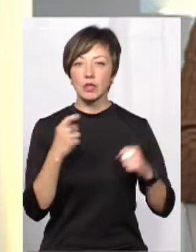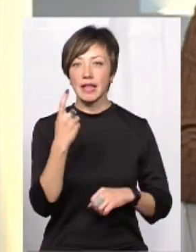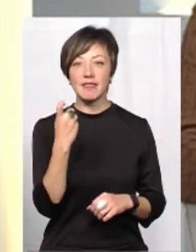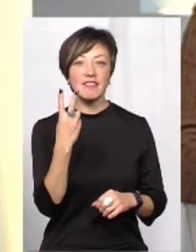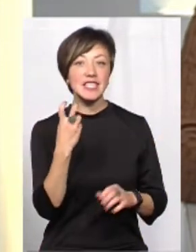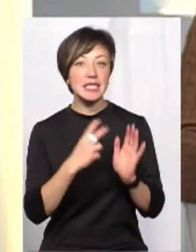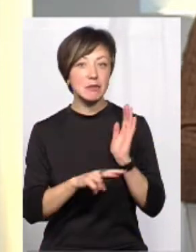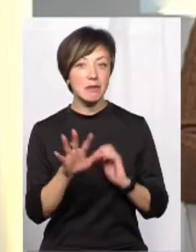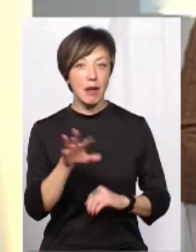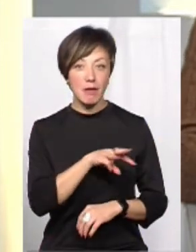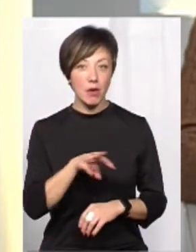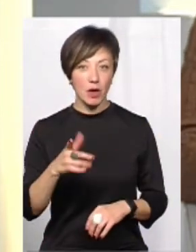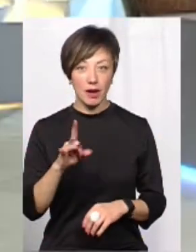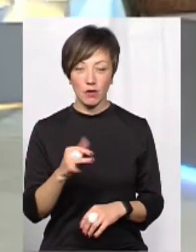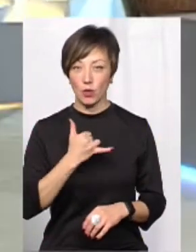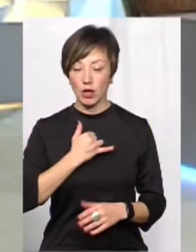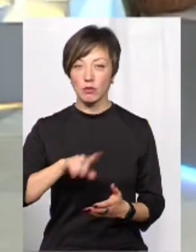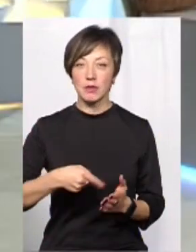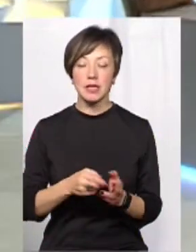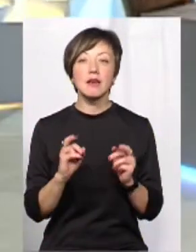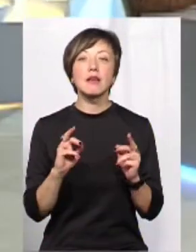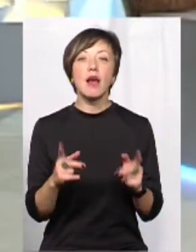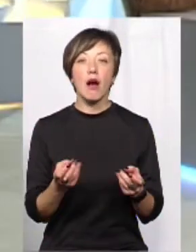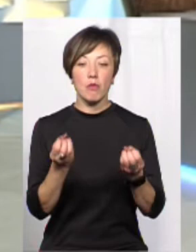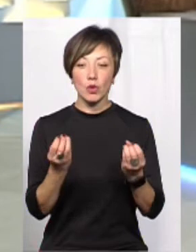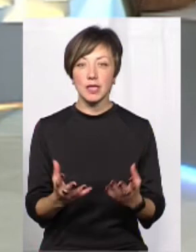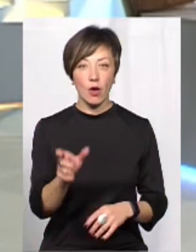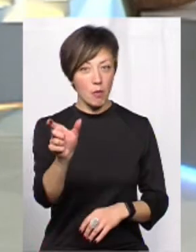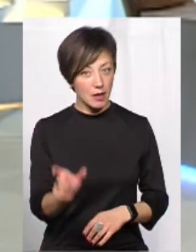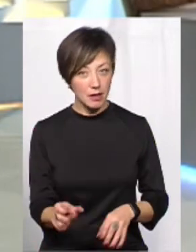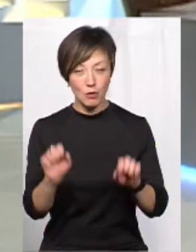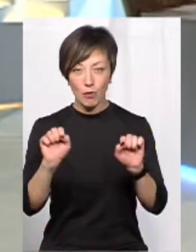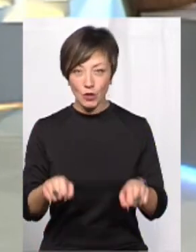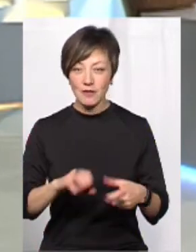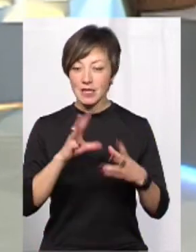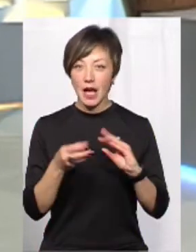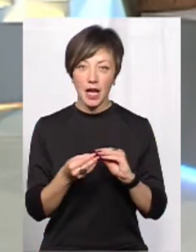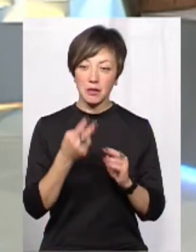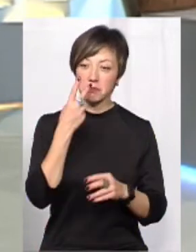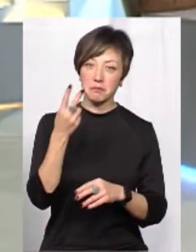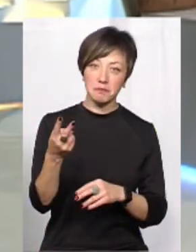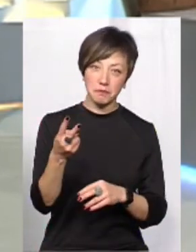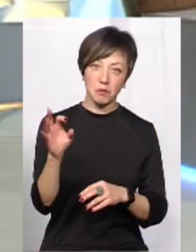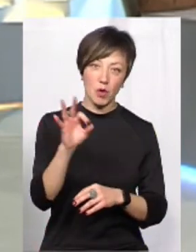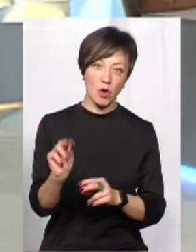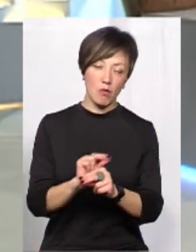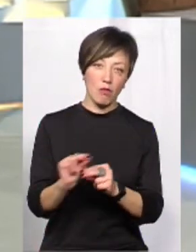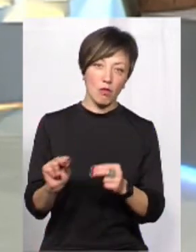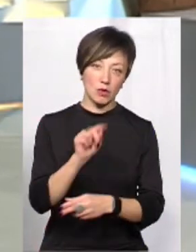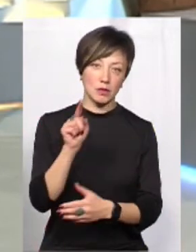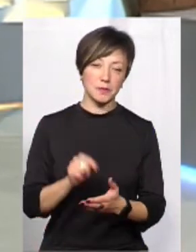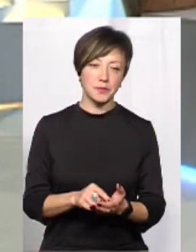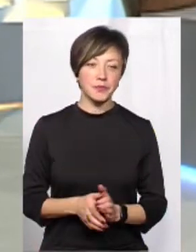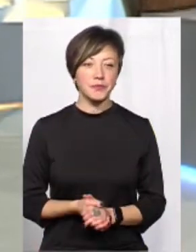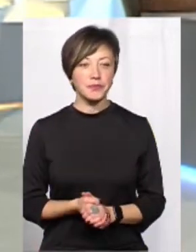275 мільйонів гривень у нашому місці, як простий громадянин може взагалі судити про таке? Ну, власне,